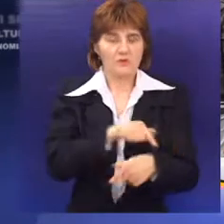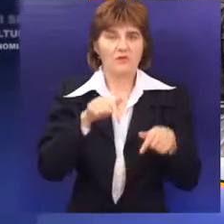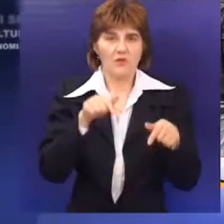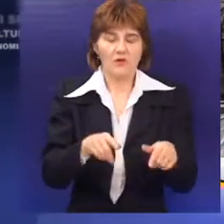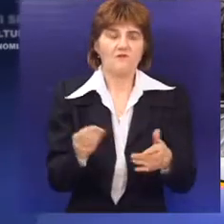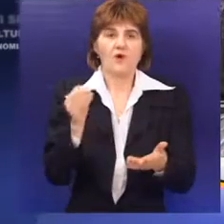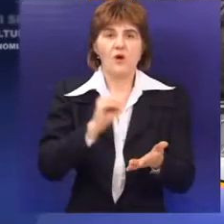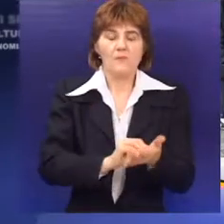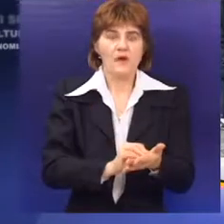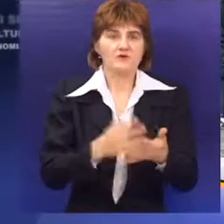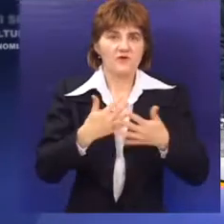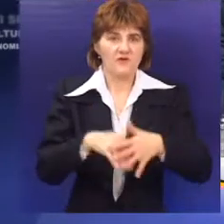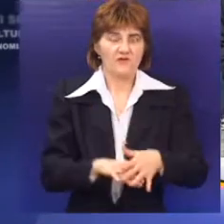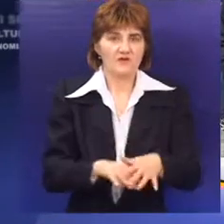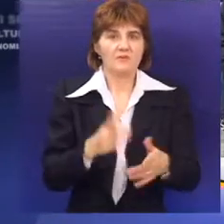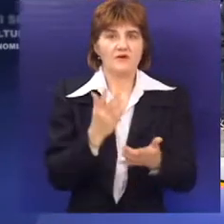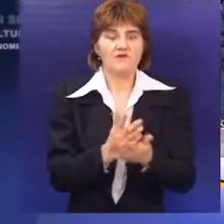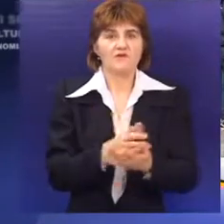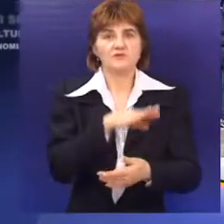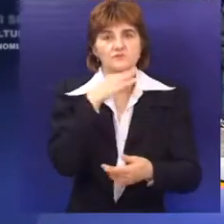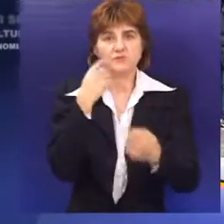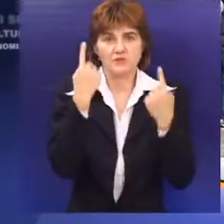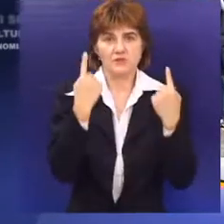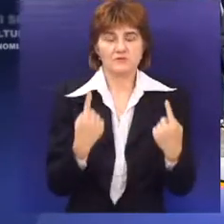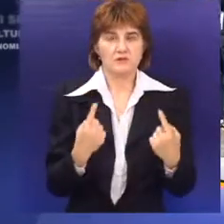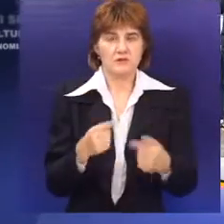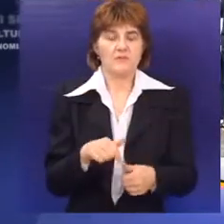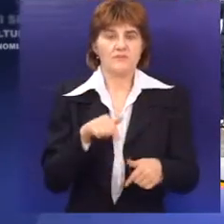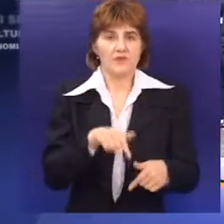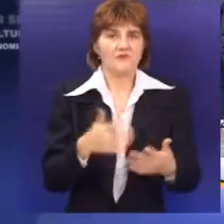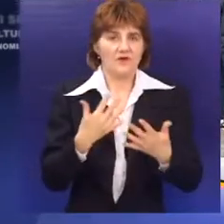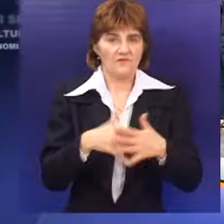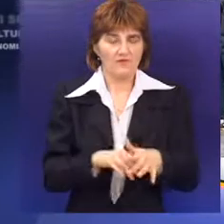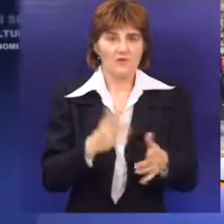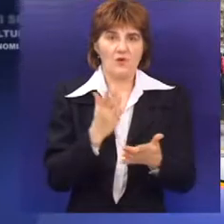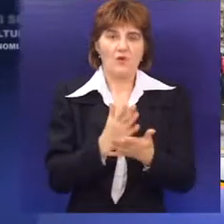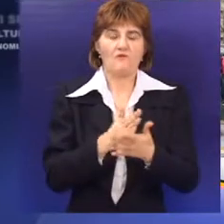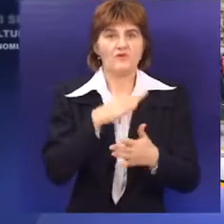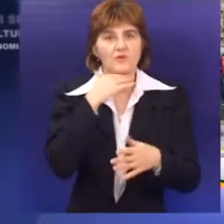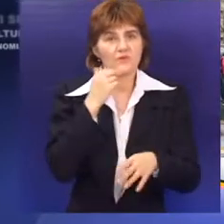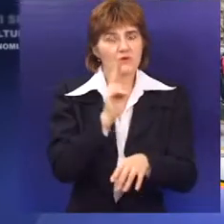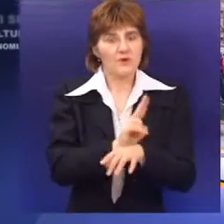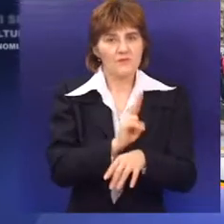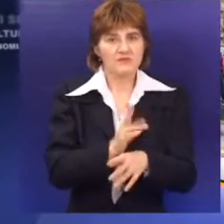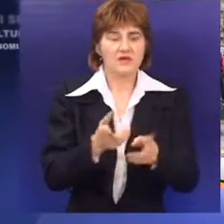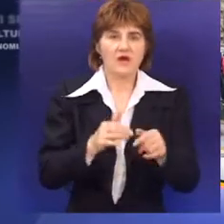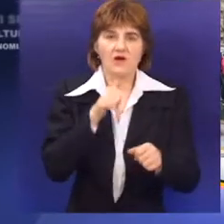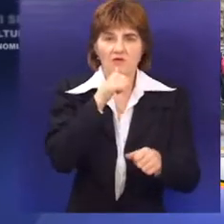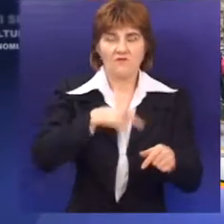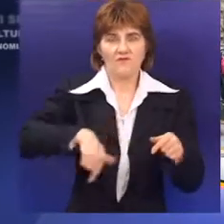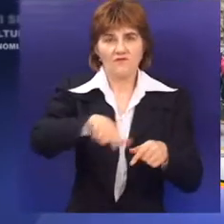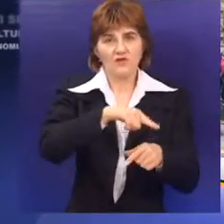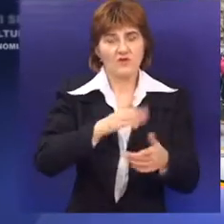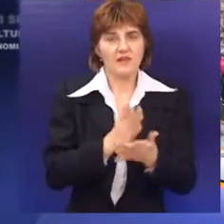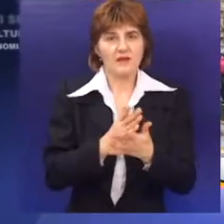vodovod obeležava pola veka svoga rada i postojanja. Vodovod je uvek pohlenjao veliku pažnju da zdrava pitka voda